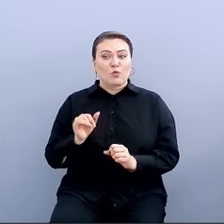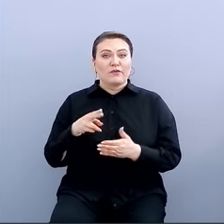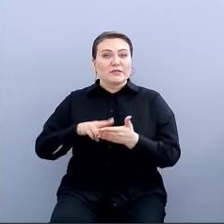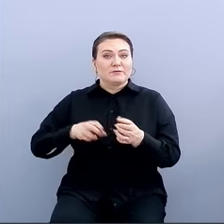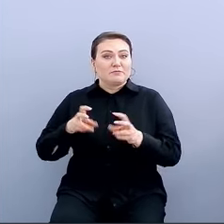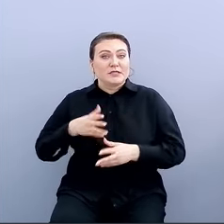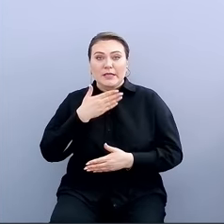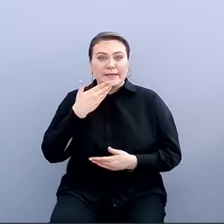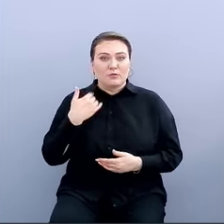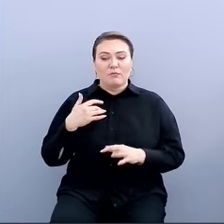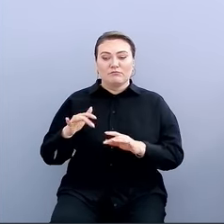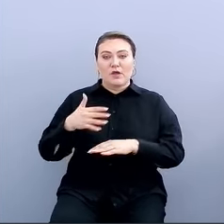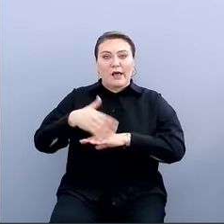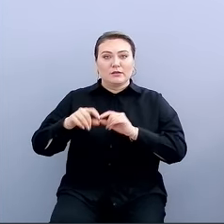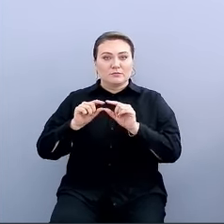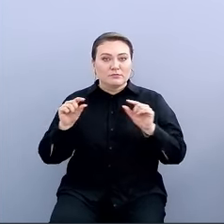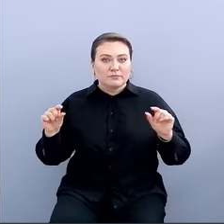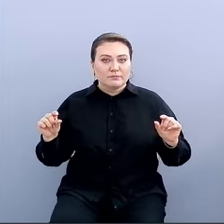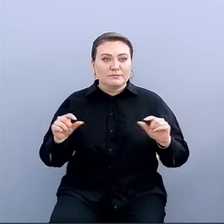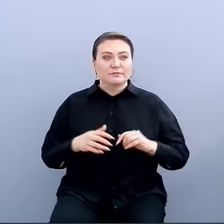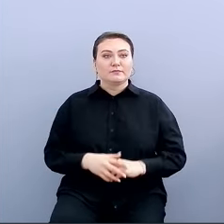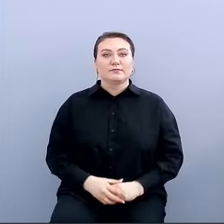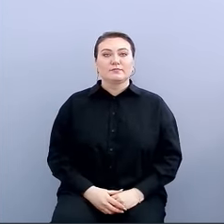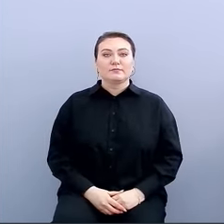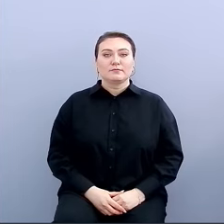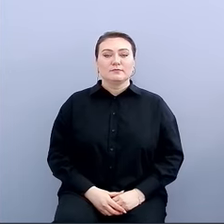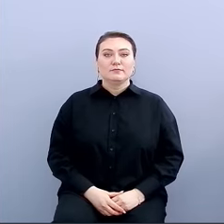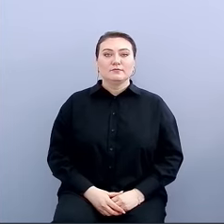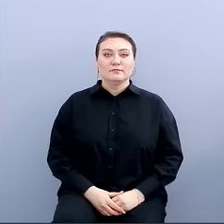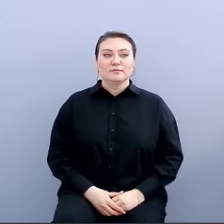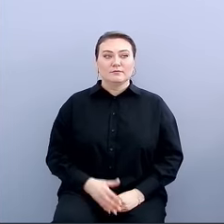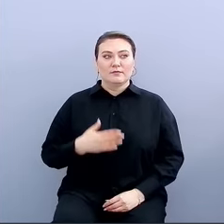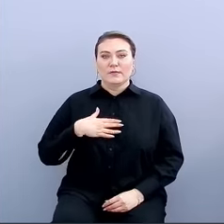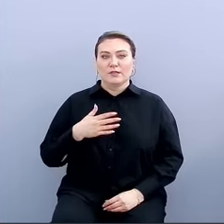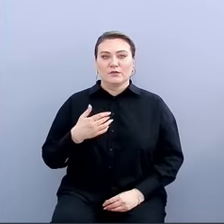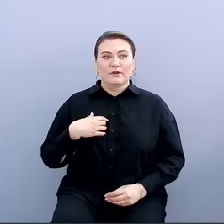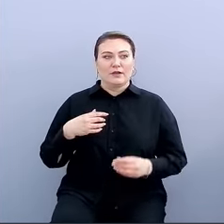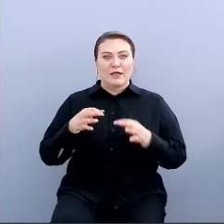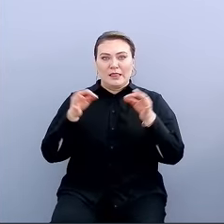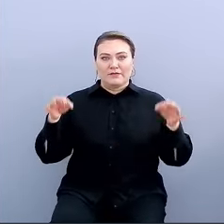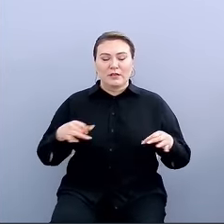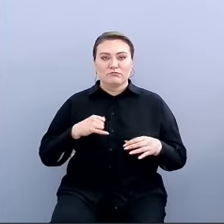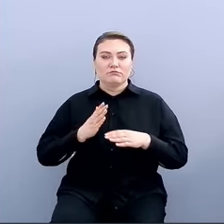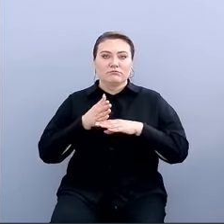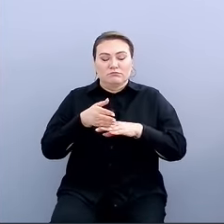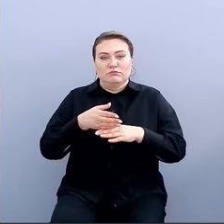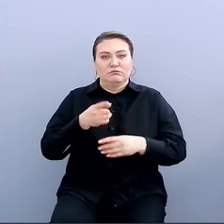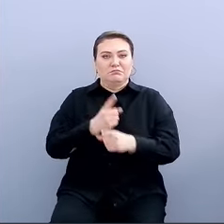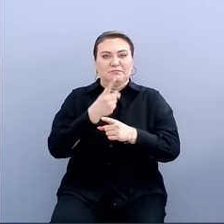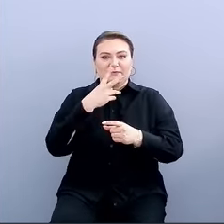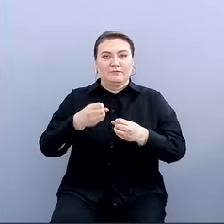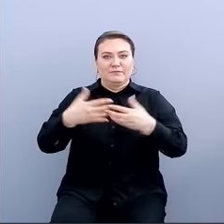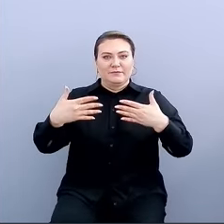сертификата и так далее. Я пишу адрес нашего дев стенда и мне сообщают, что доступ